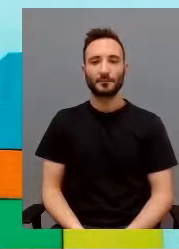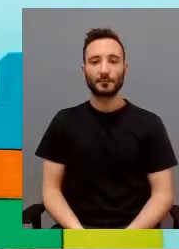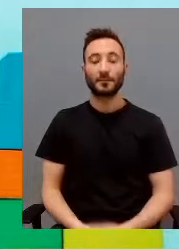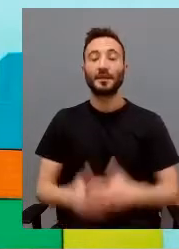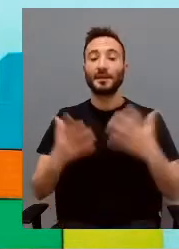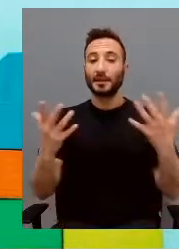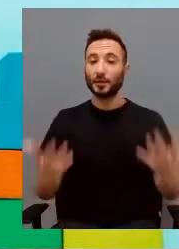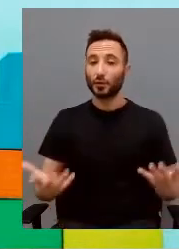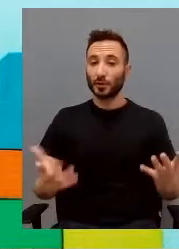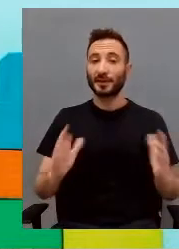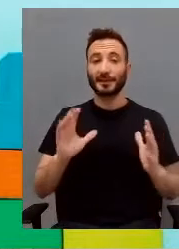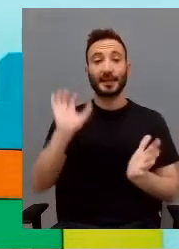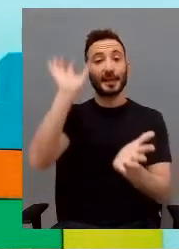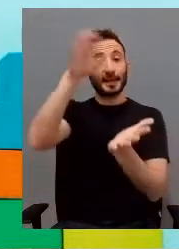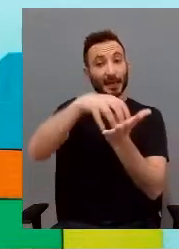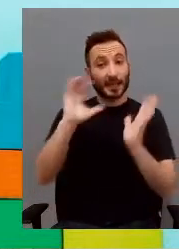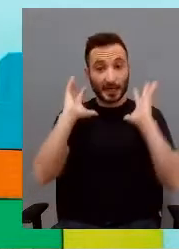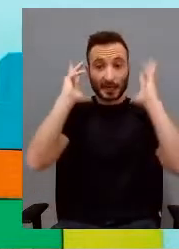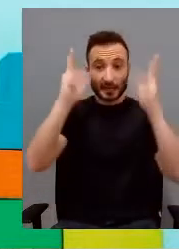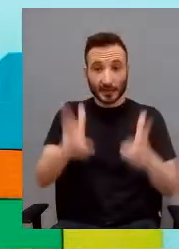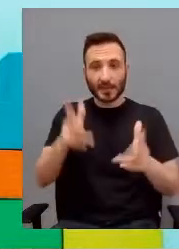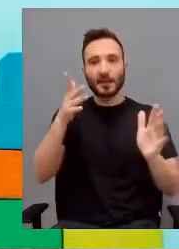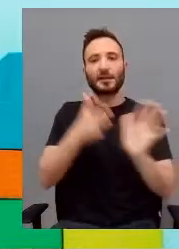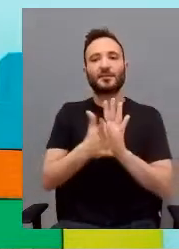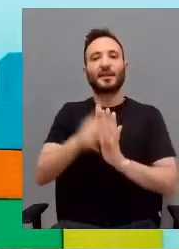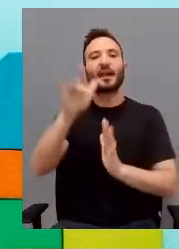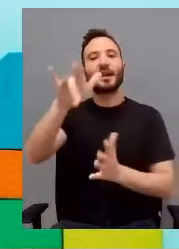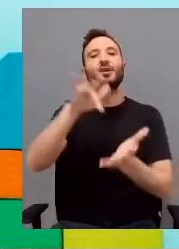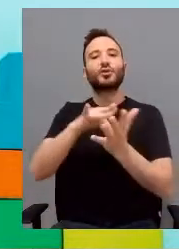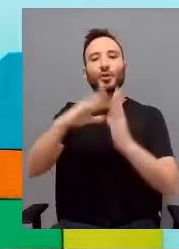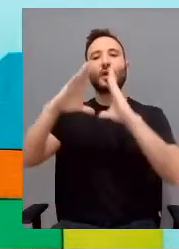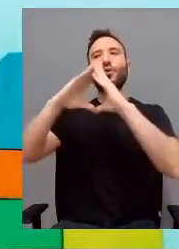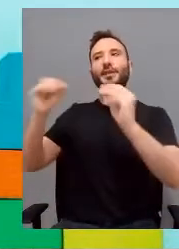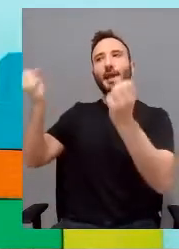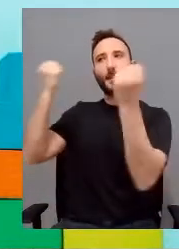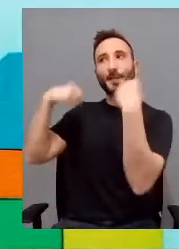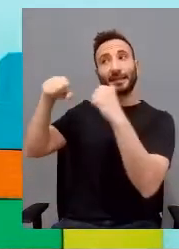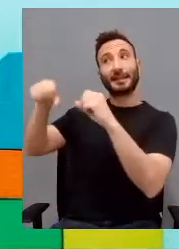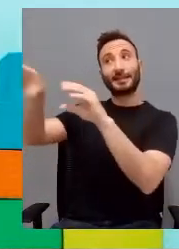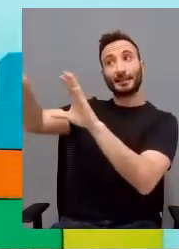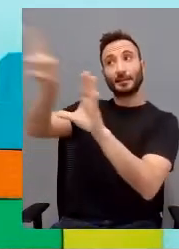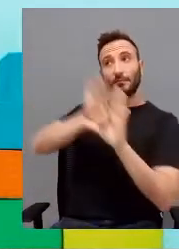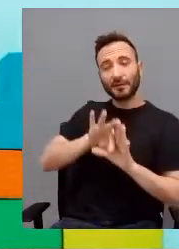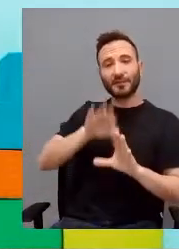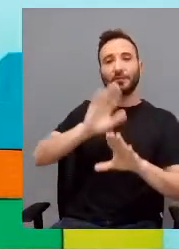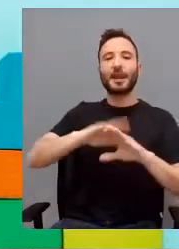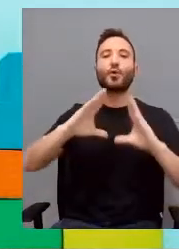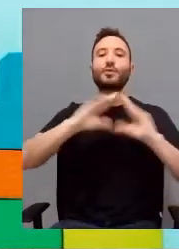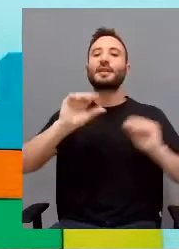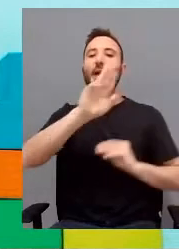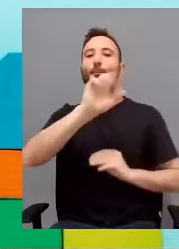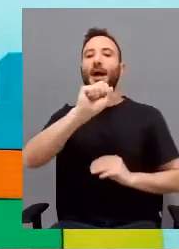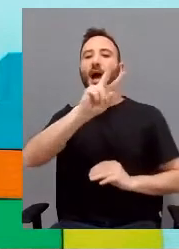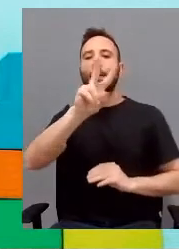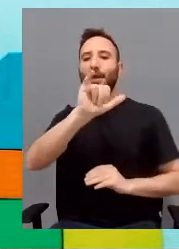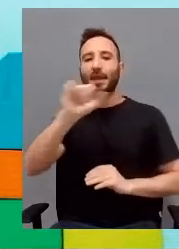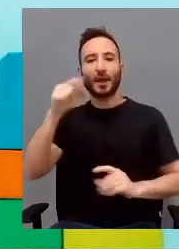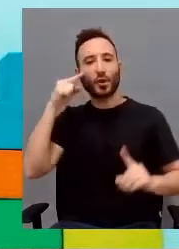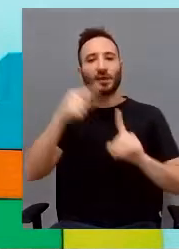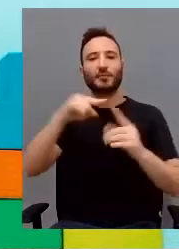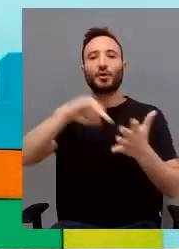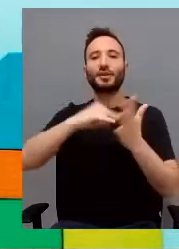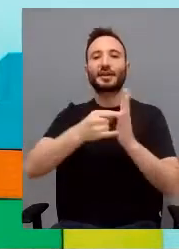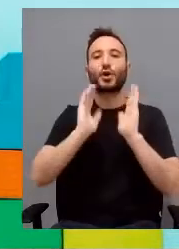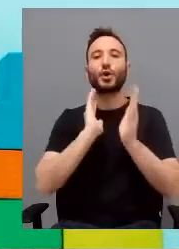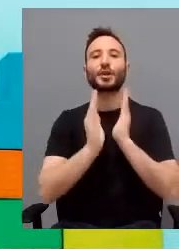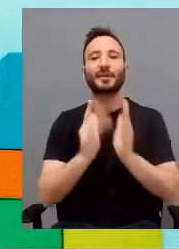Cascina Rossago è sede di pratiche universitarie dell'Università di Pavia, degli tecnici di riabilitazione psichiatrica,